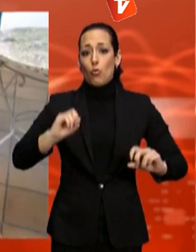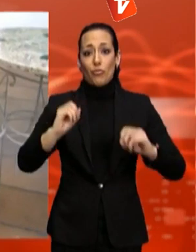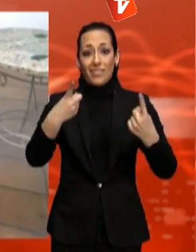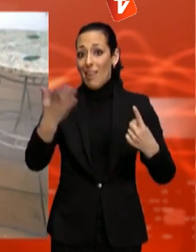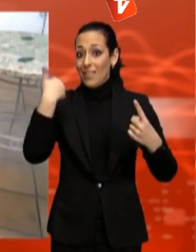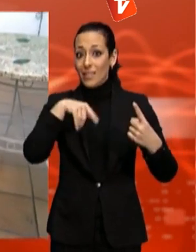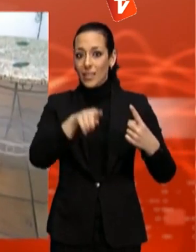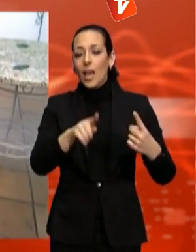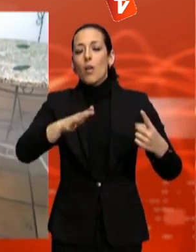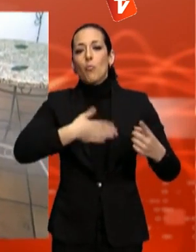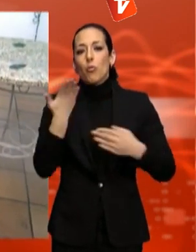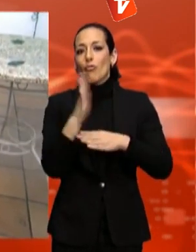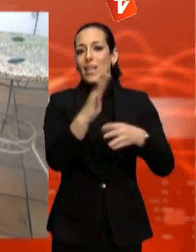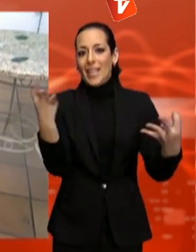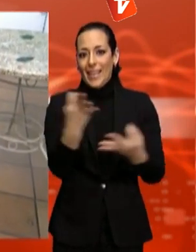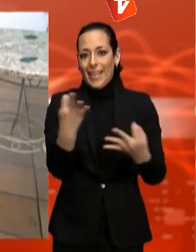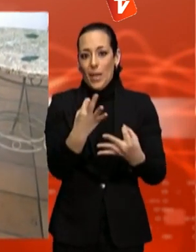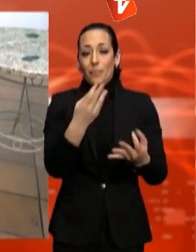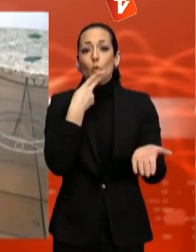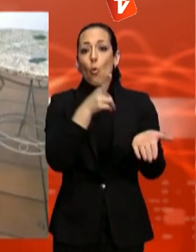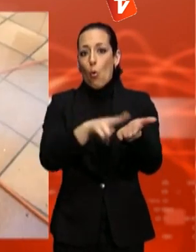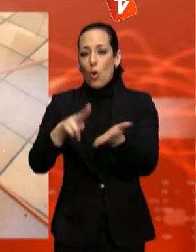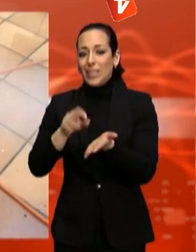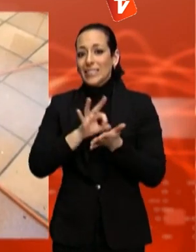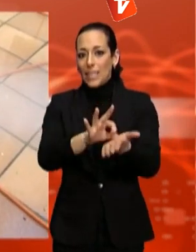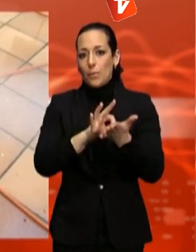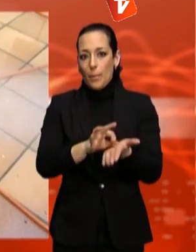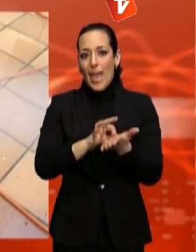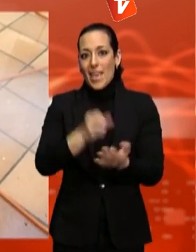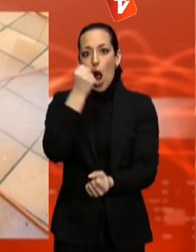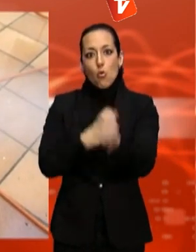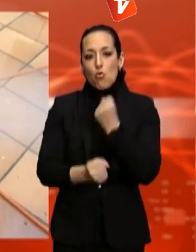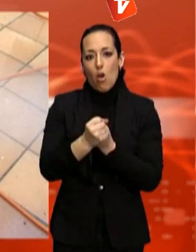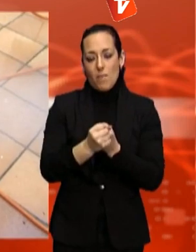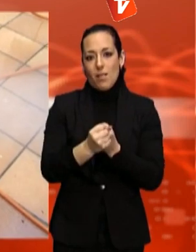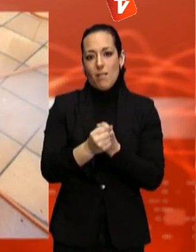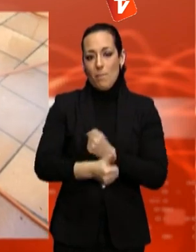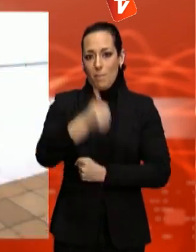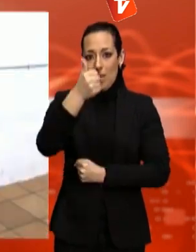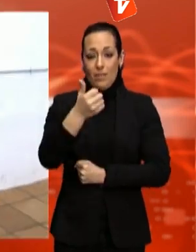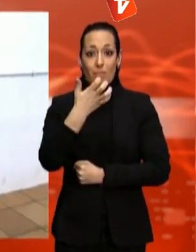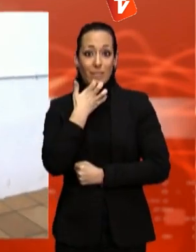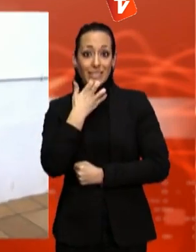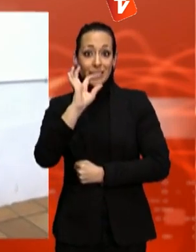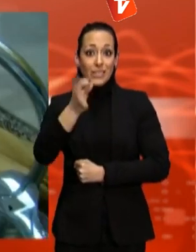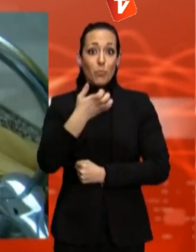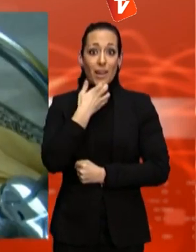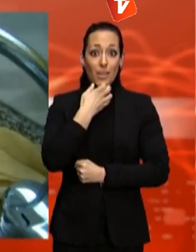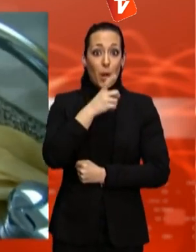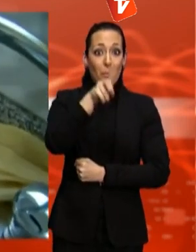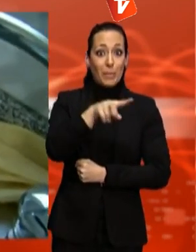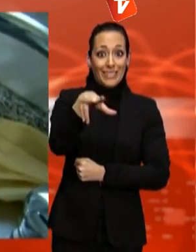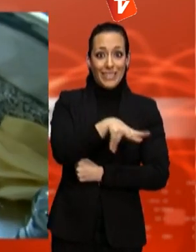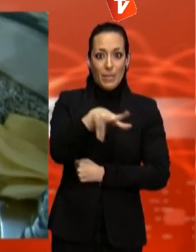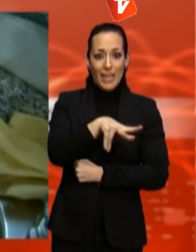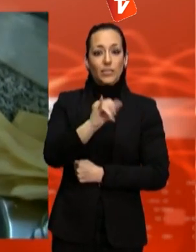ofereix la possibilitat de pagar una quota de servei molt més econòmica, ja que redueix en un 90% per als dos primers trams de consum fins als 30 metres